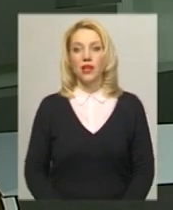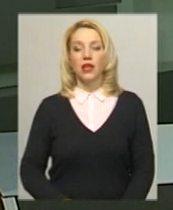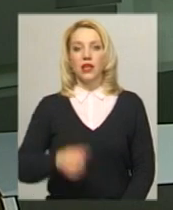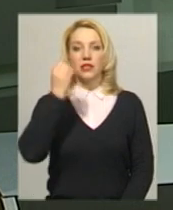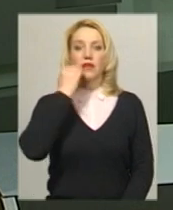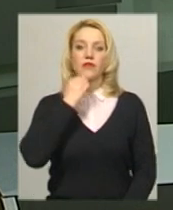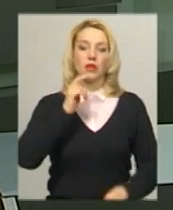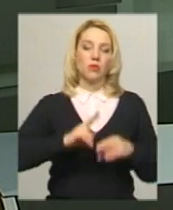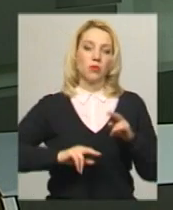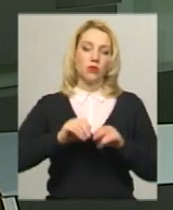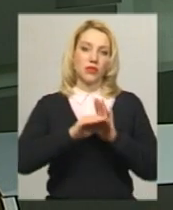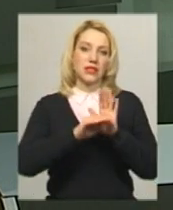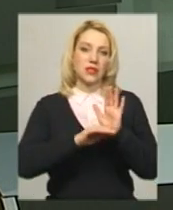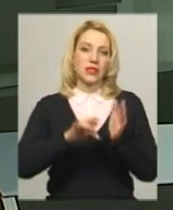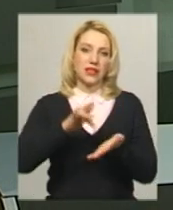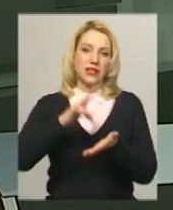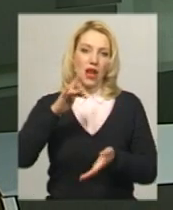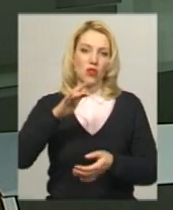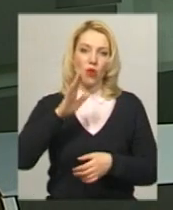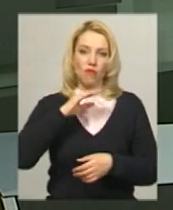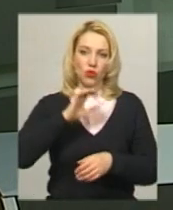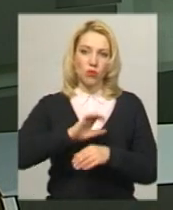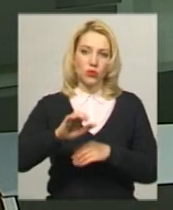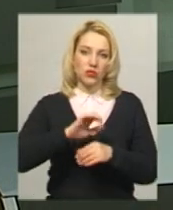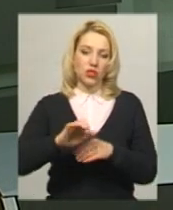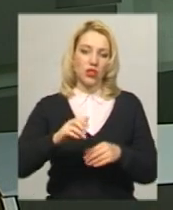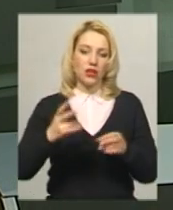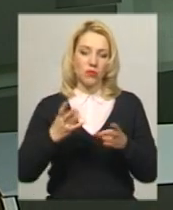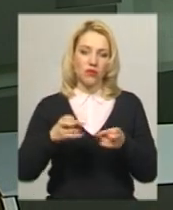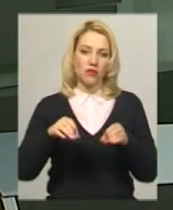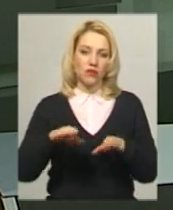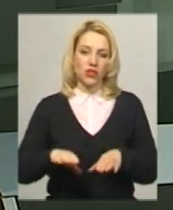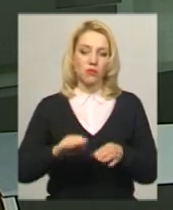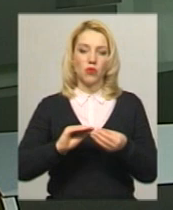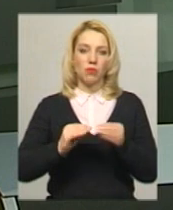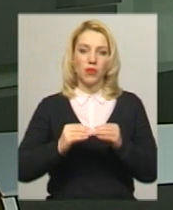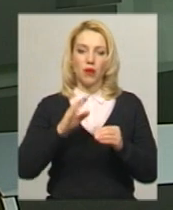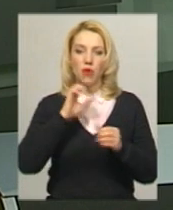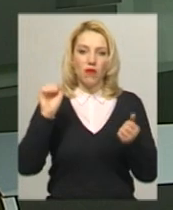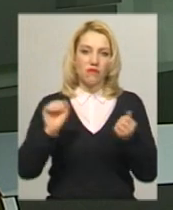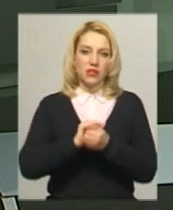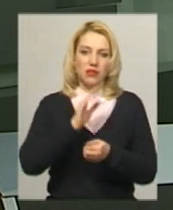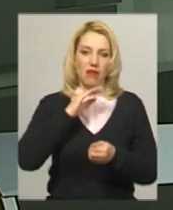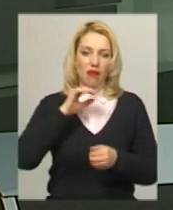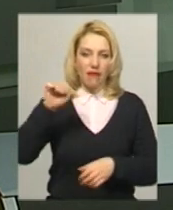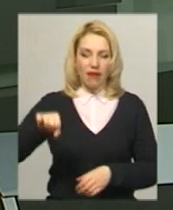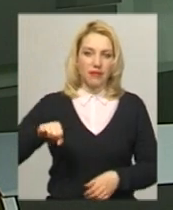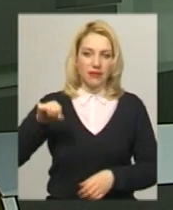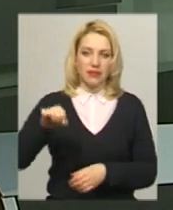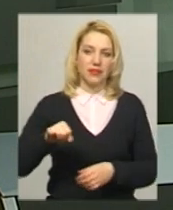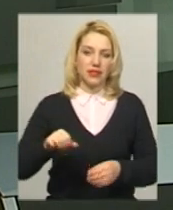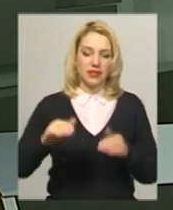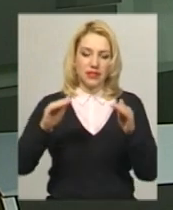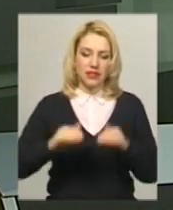Завдяки побудові системи централізованого постачання мають вирішити проблеми висихання, краниць та зниження рівня ґрунтових вод у